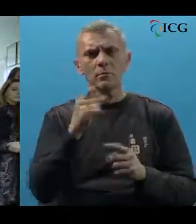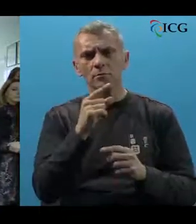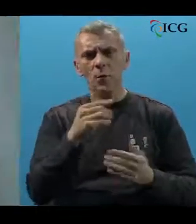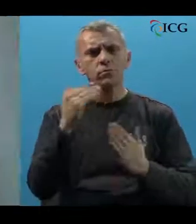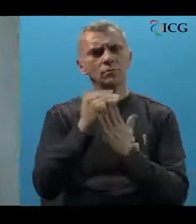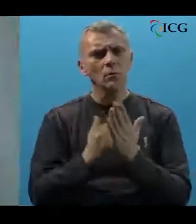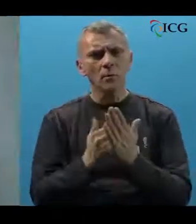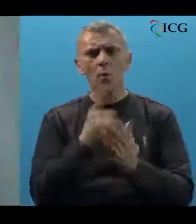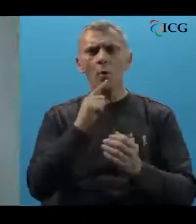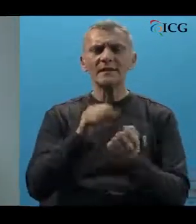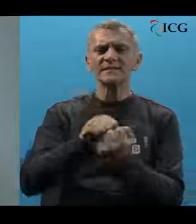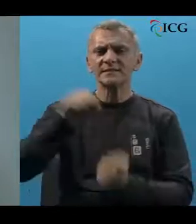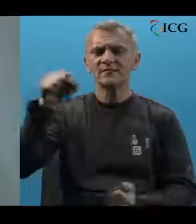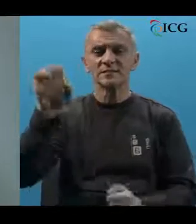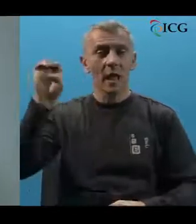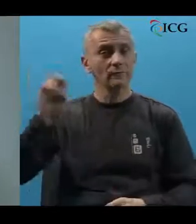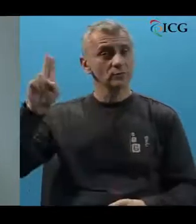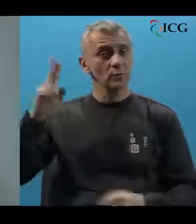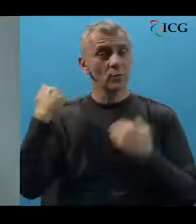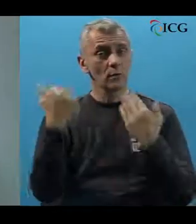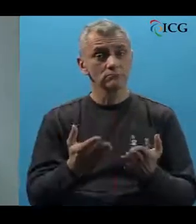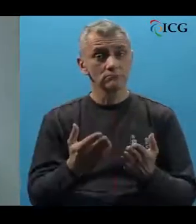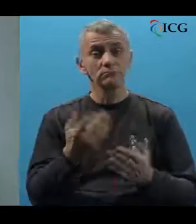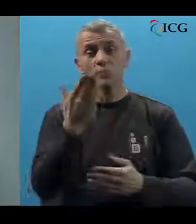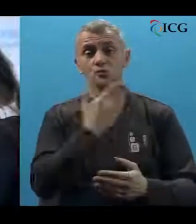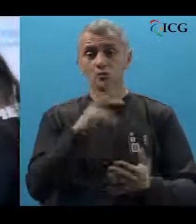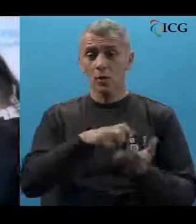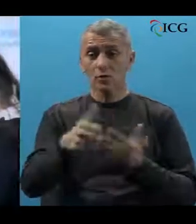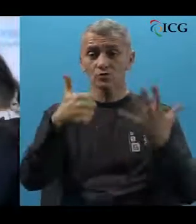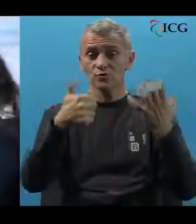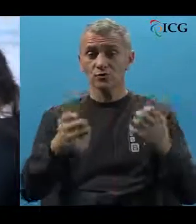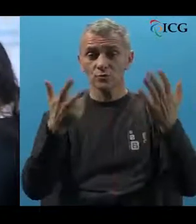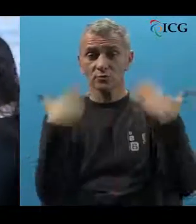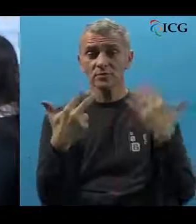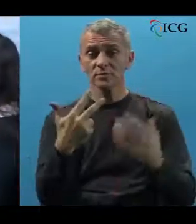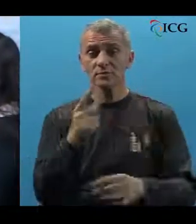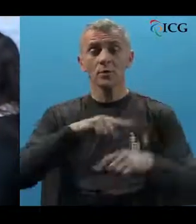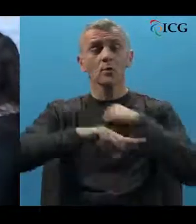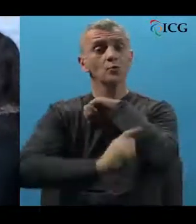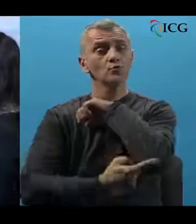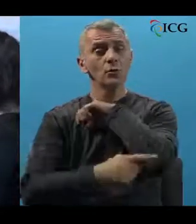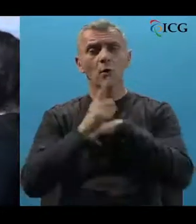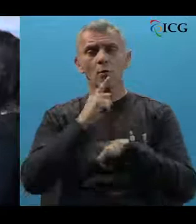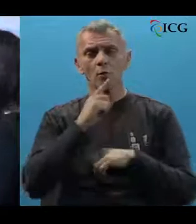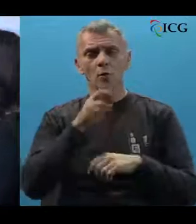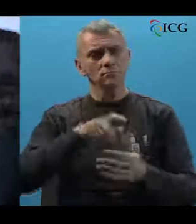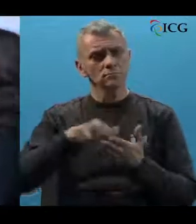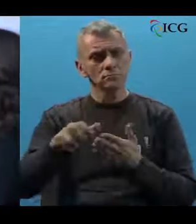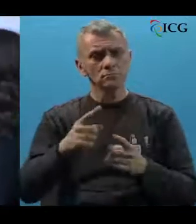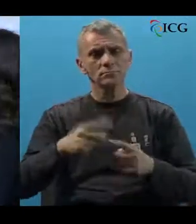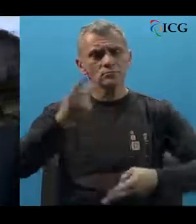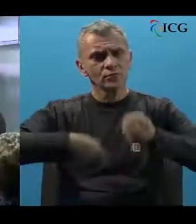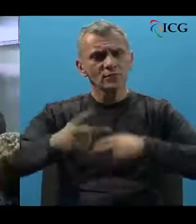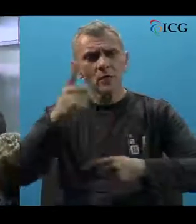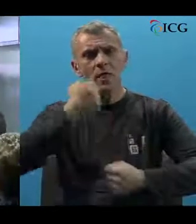EUVET programu koji je certificiran od Evropske unije. Trenutno školu pohađa 680 učenika koji izučavaju